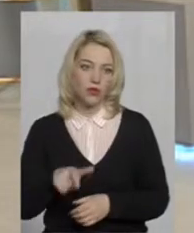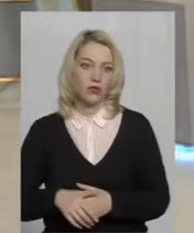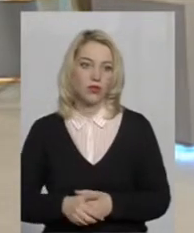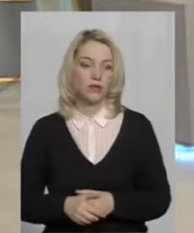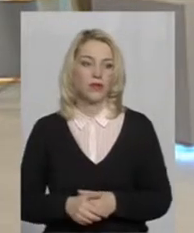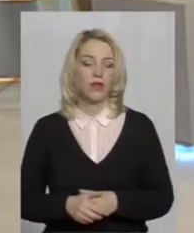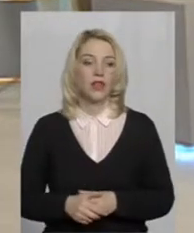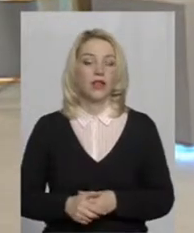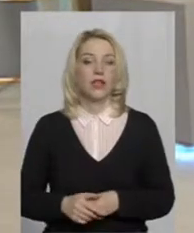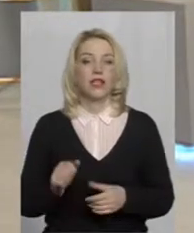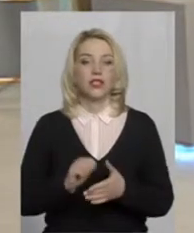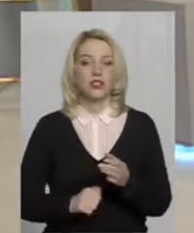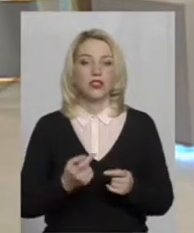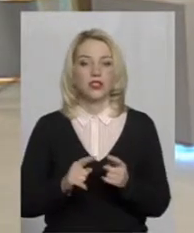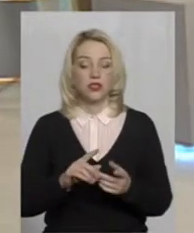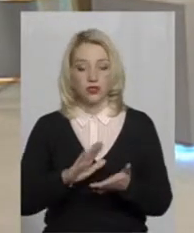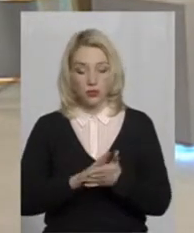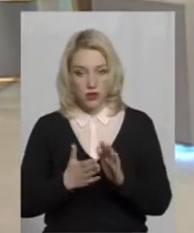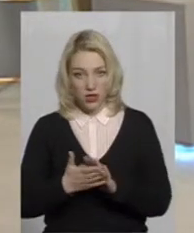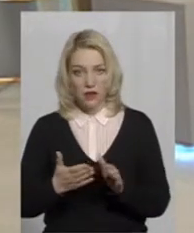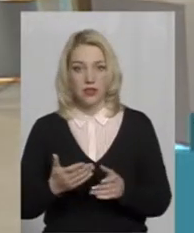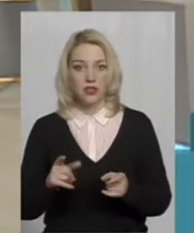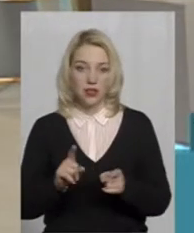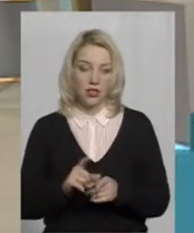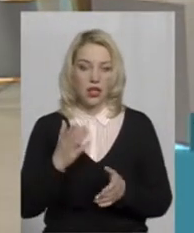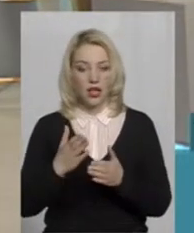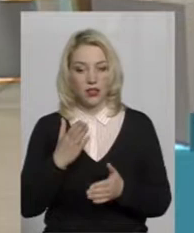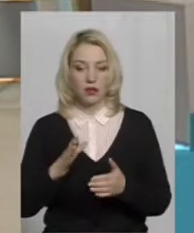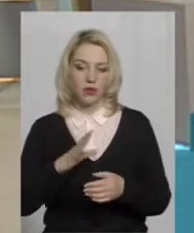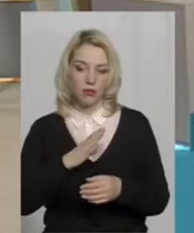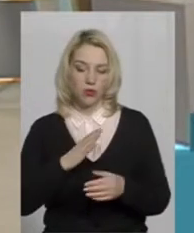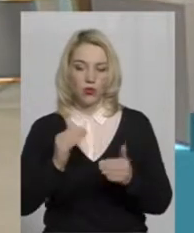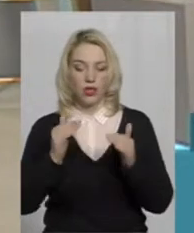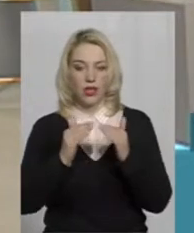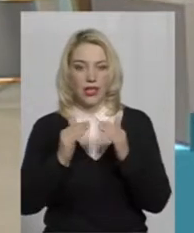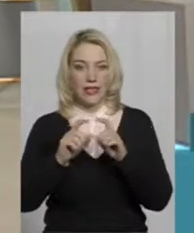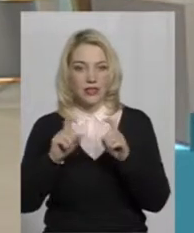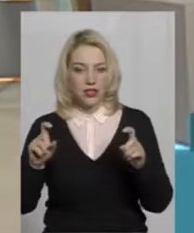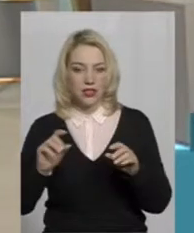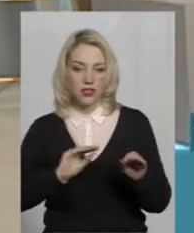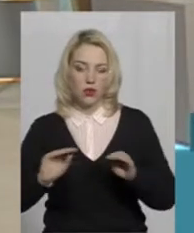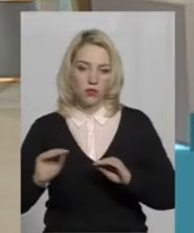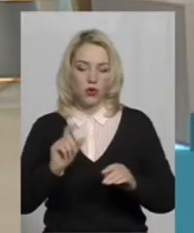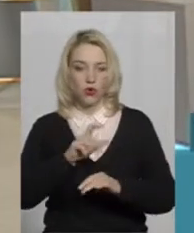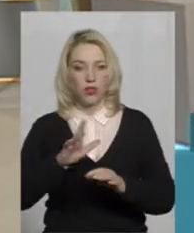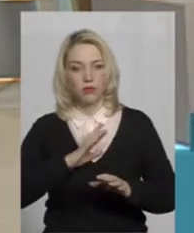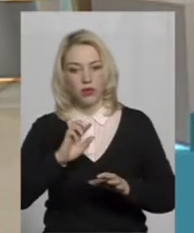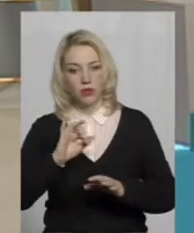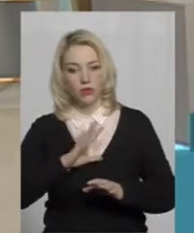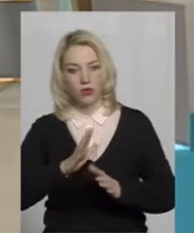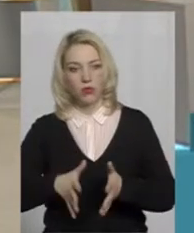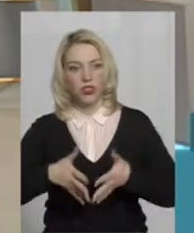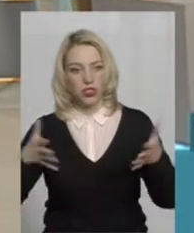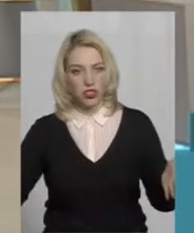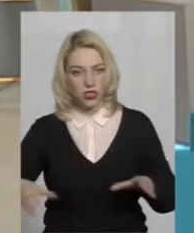через те, що так складаються обставини, якби, наприклад, дільниці були облаштовані, і в людей був би ширший вибір. Ну,